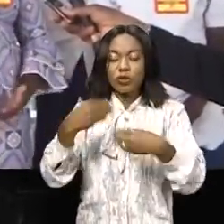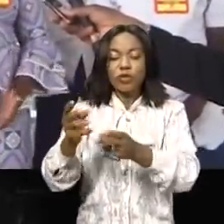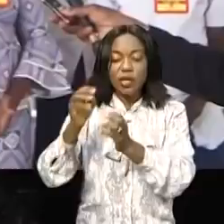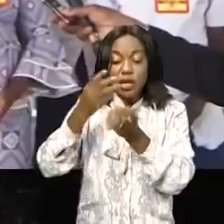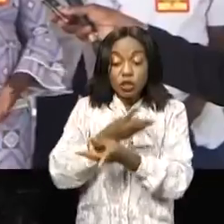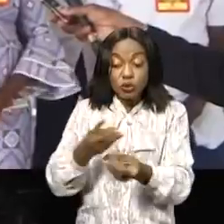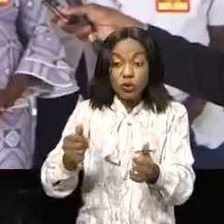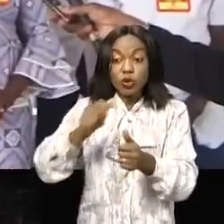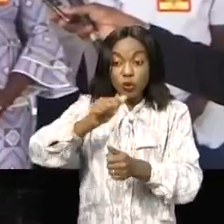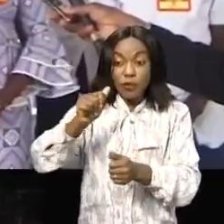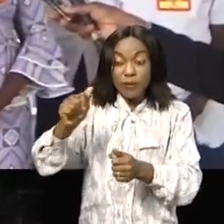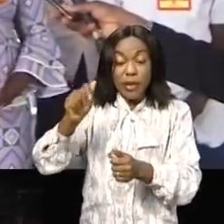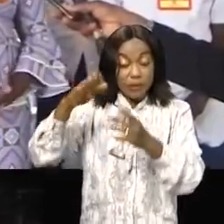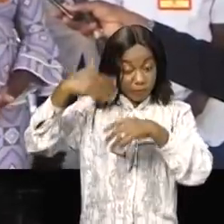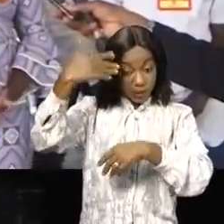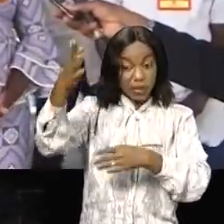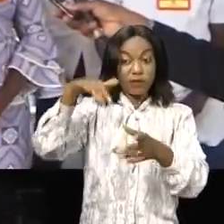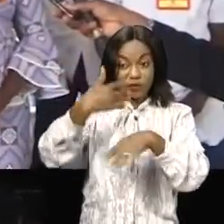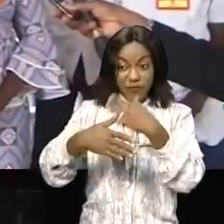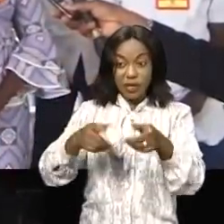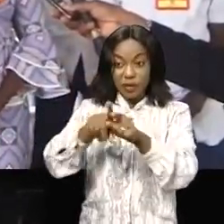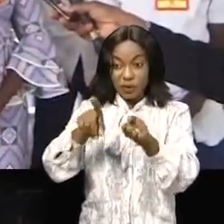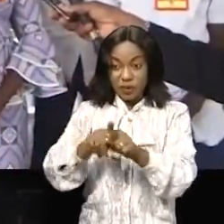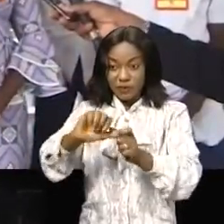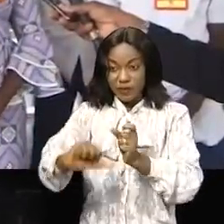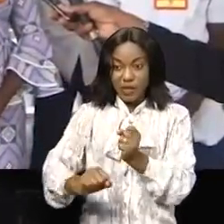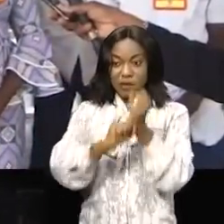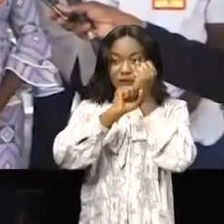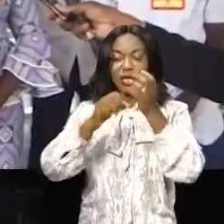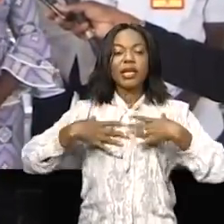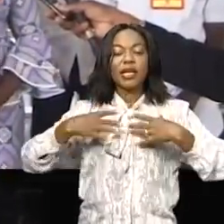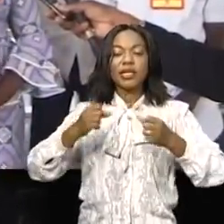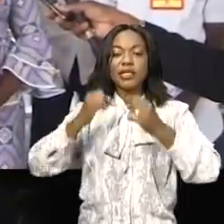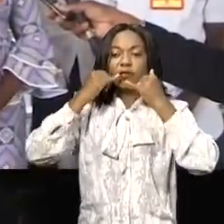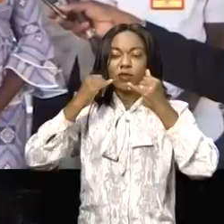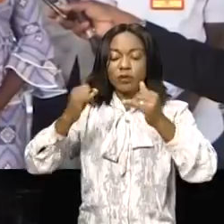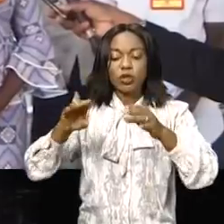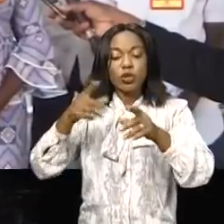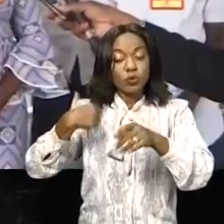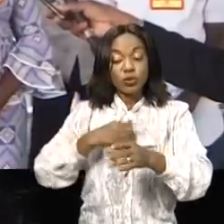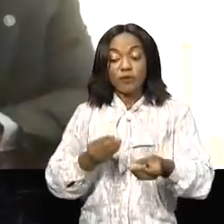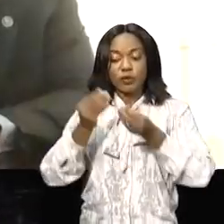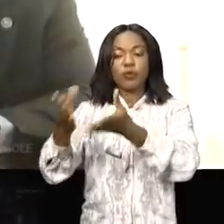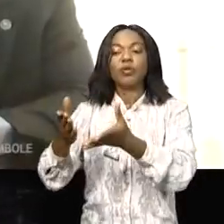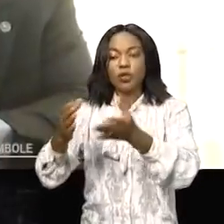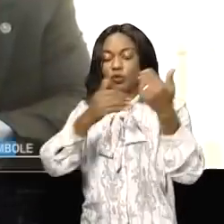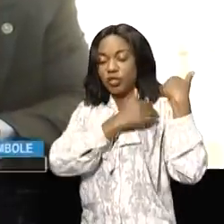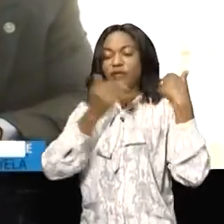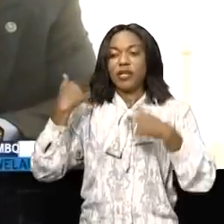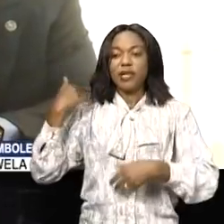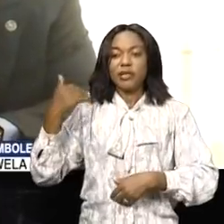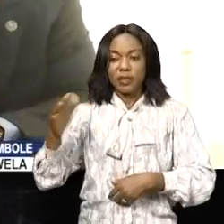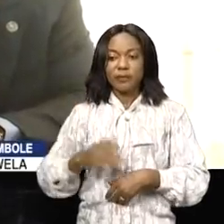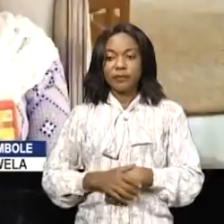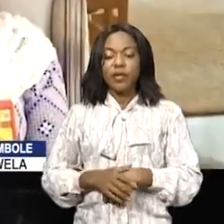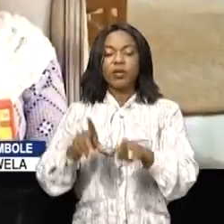a lui-même envisagées qu'il va certainement renforcer grâce aux informations que nous venons de lui partager Le chef de l'état Félix Antoine